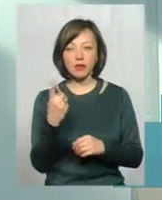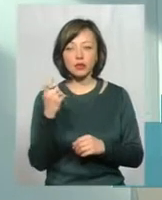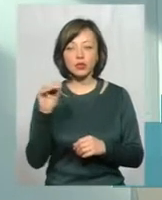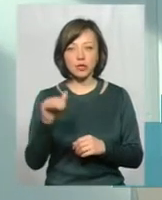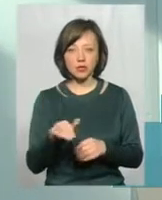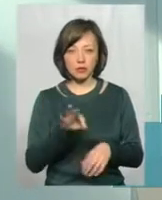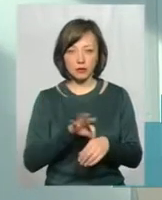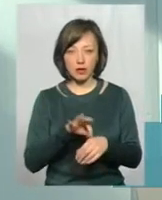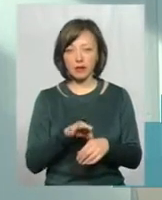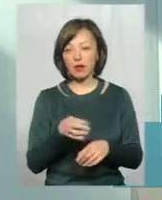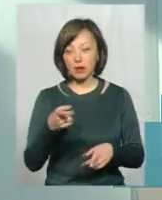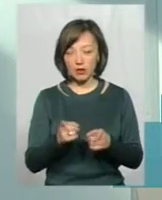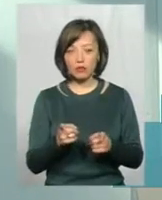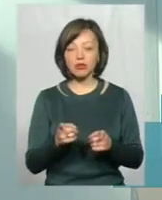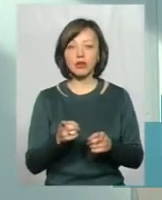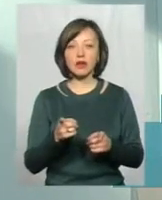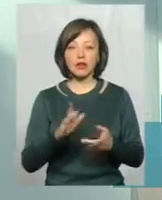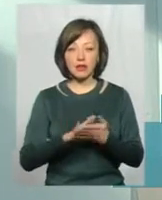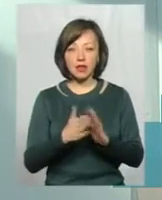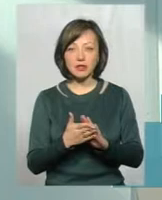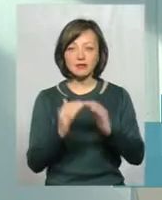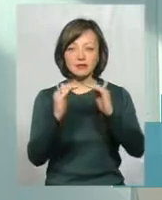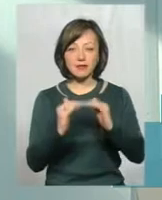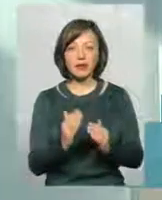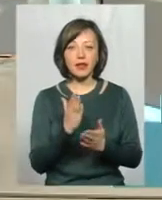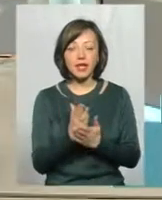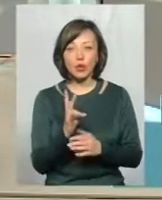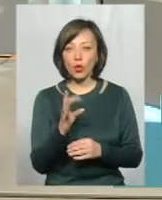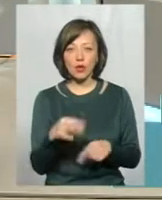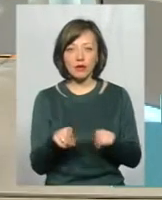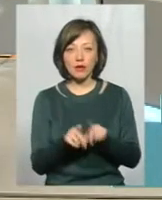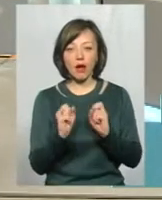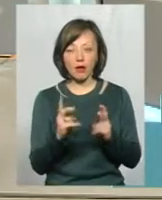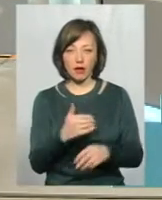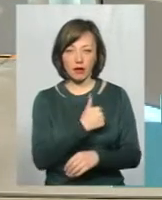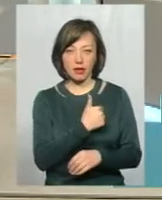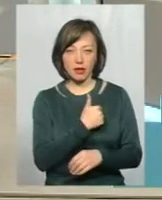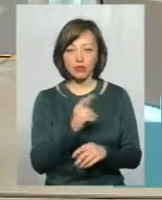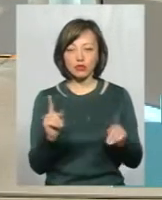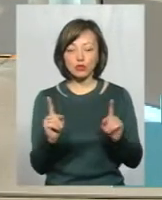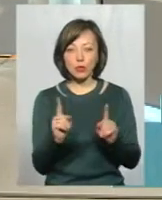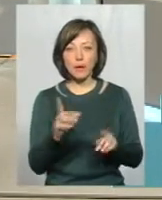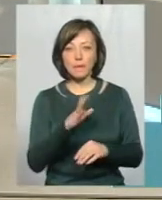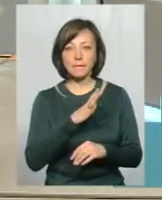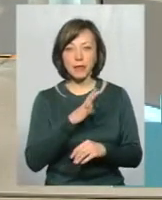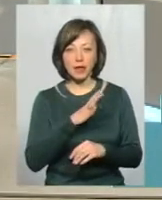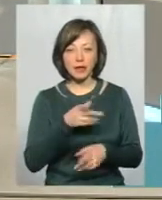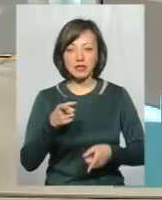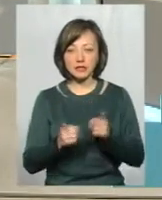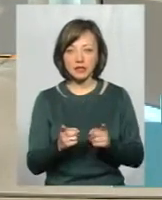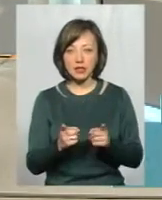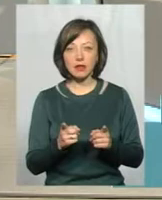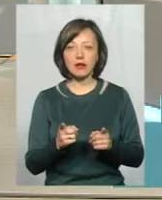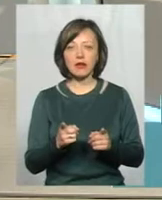заболівших. То, звісно, тенденція є до зниження, але, мабуть, не так, як ми б хотіли. А для того, щоб вона була дійсно,